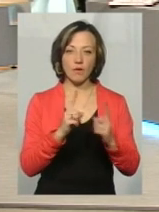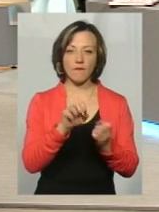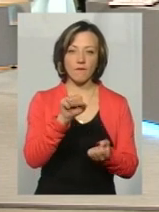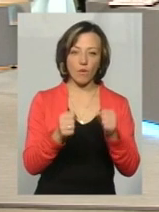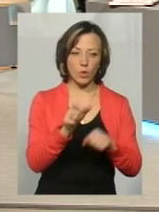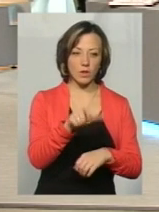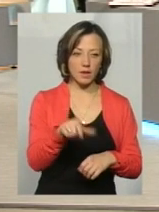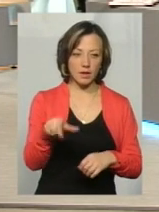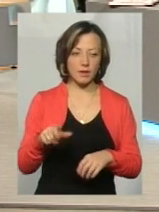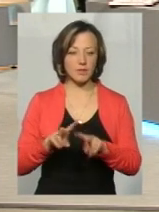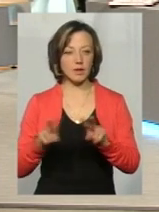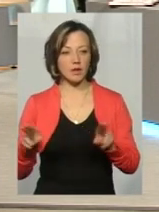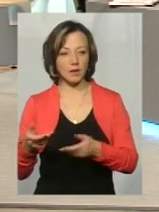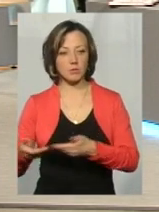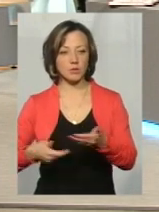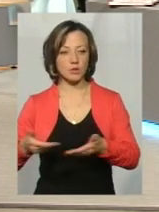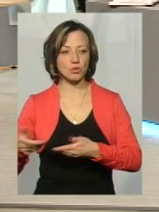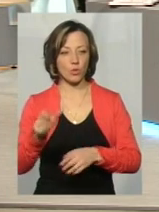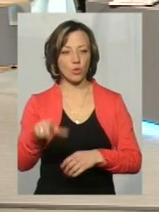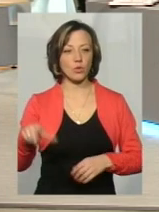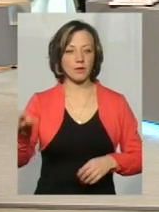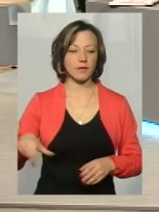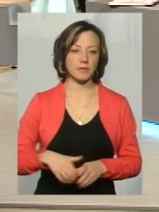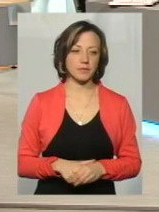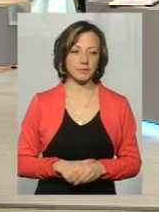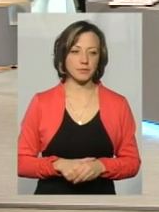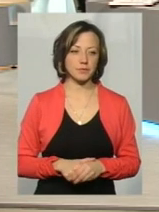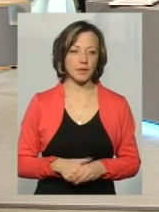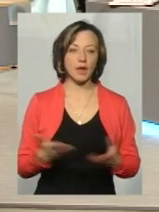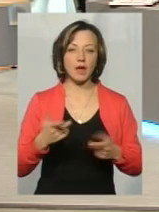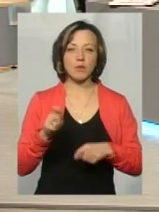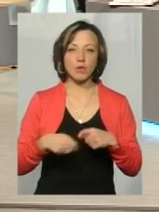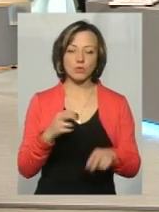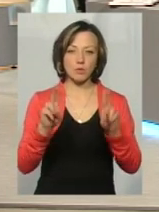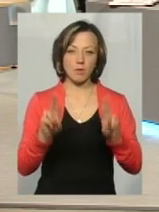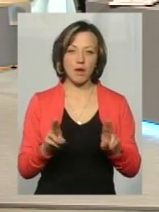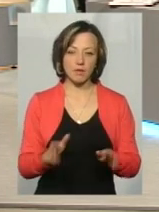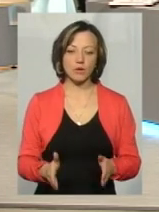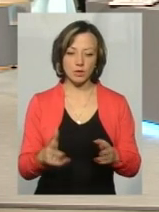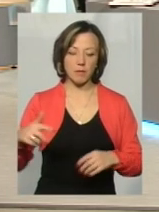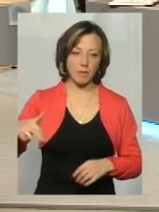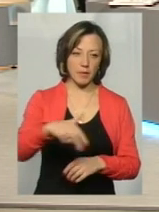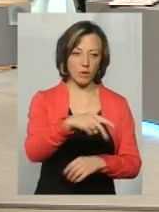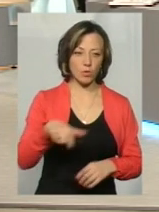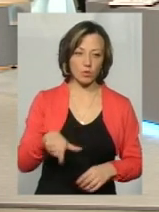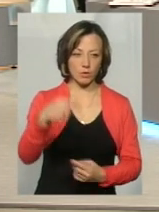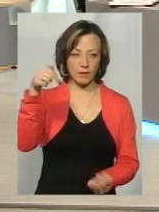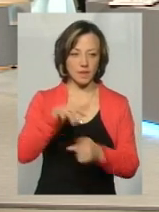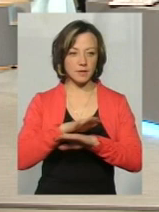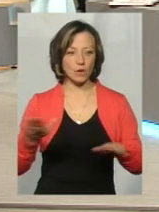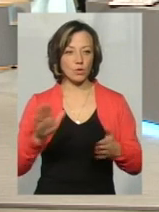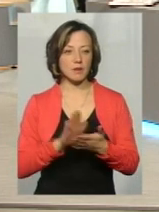так і пішоходів, порушують правила дорожню руху, переходять в дорогу в нестамовленних місцях.